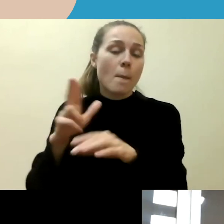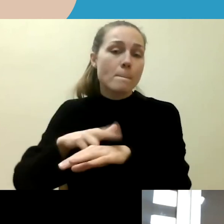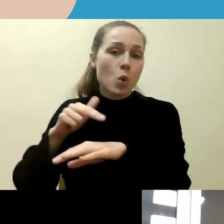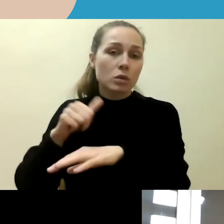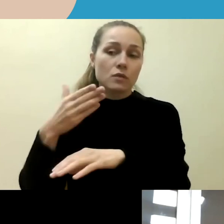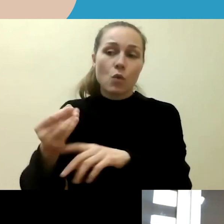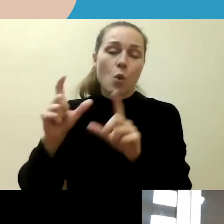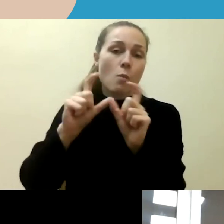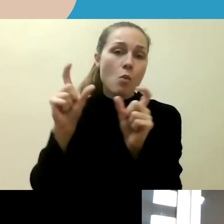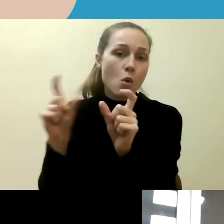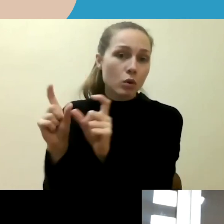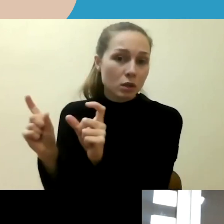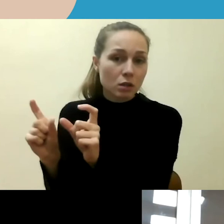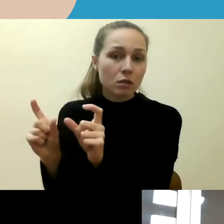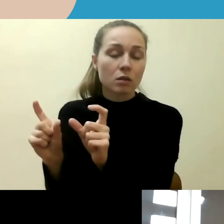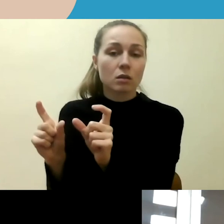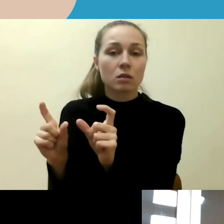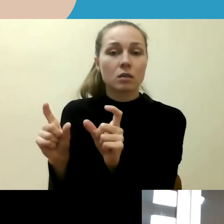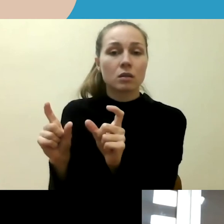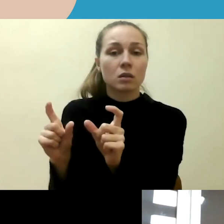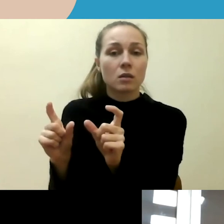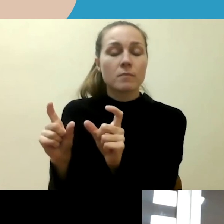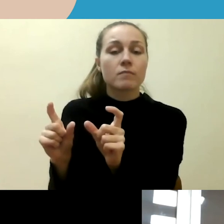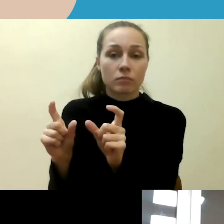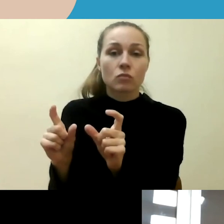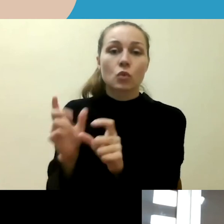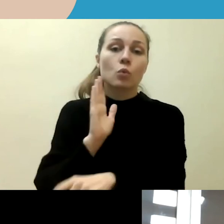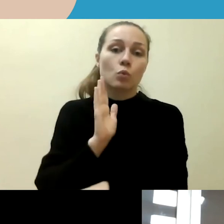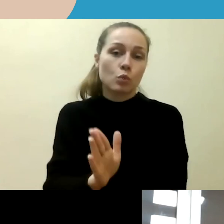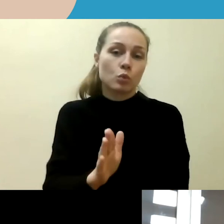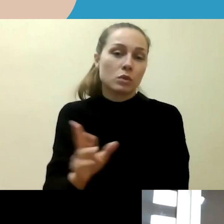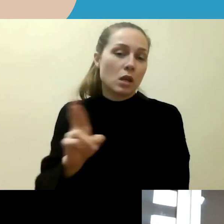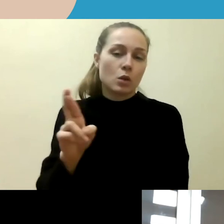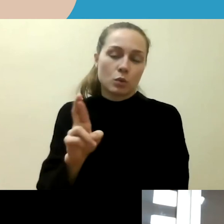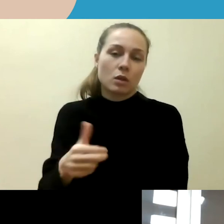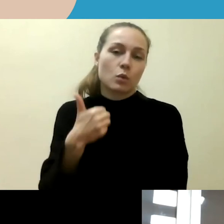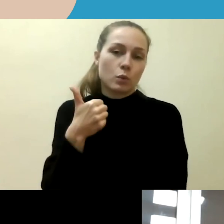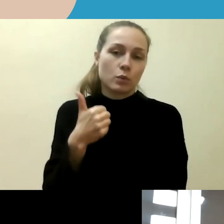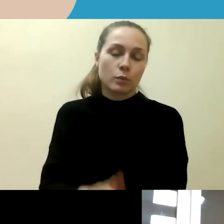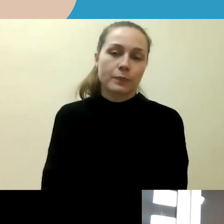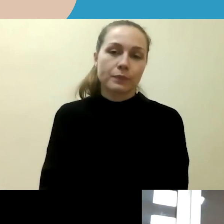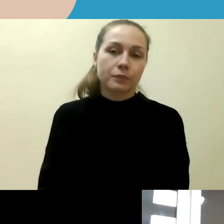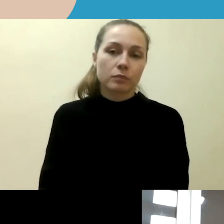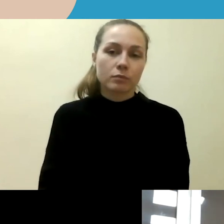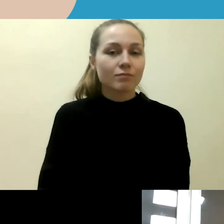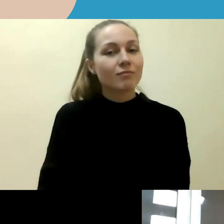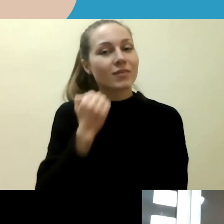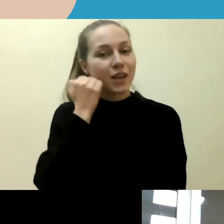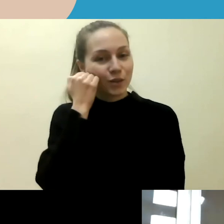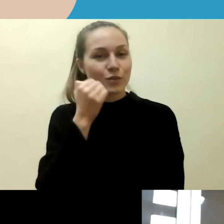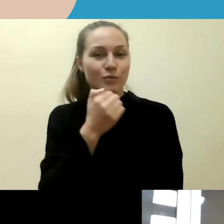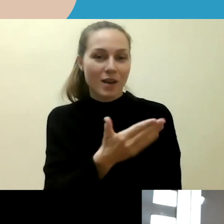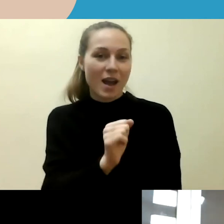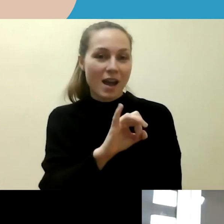kolektyvo, atneš gerų ir teigiamų rezultatų. Ačiū, ponia Arnė, ir